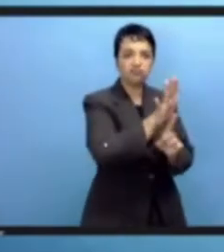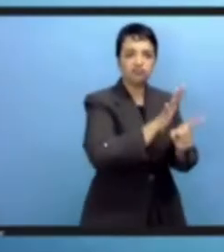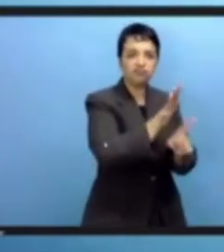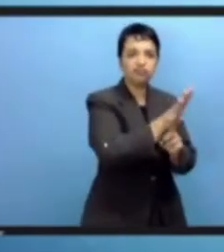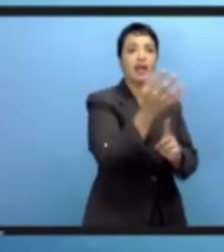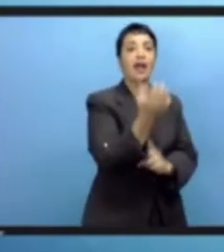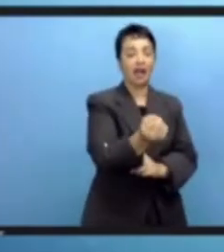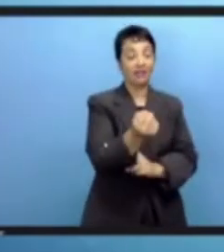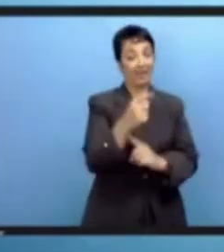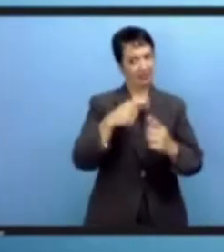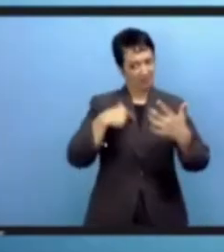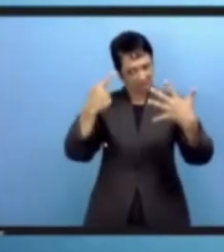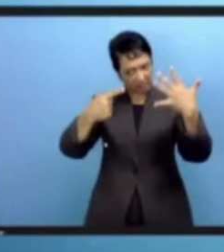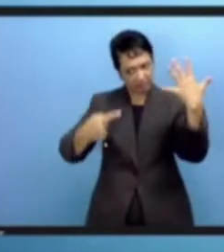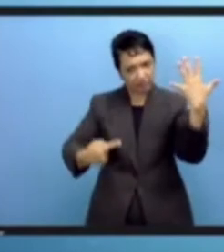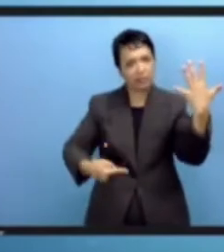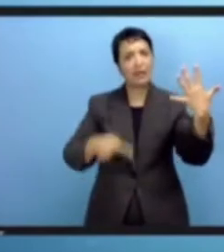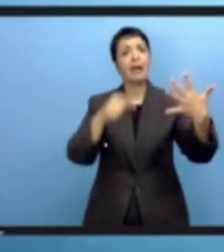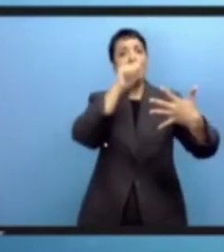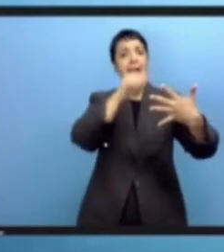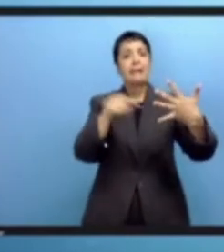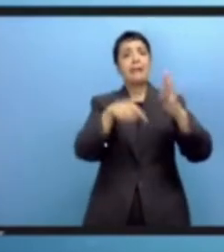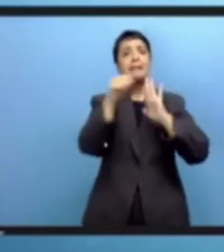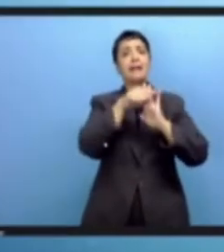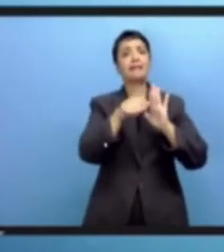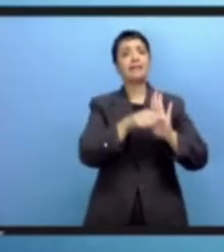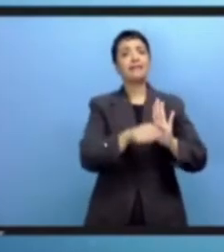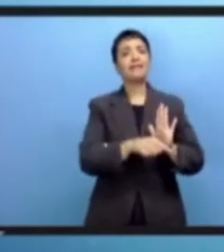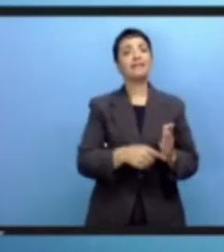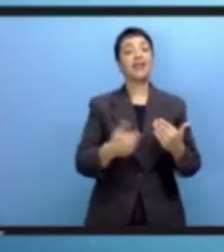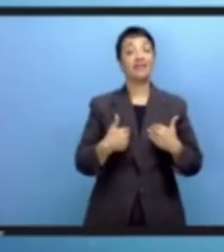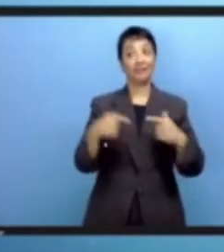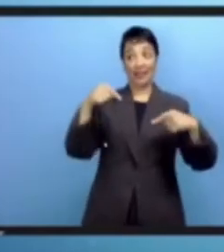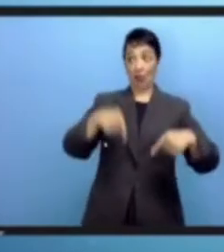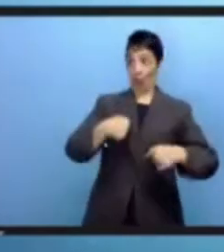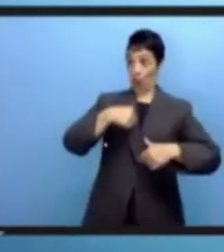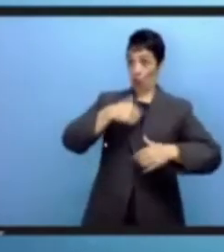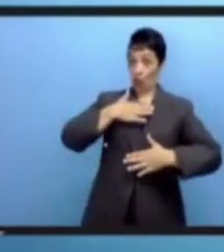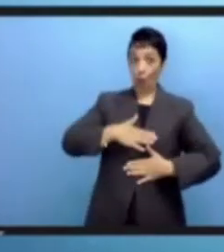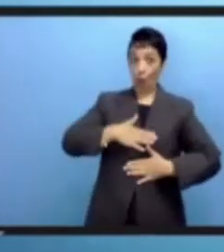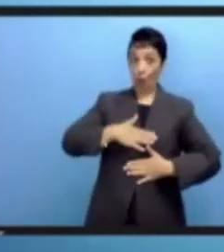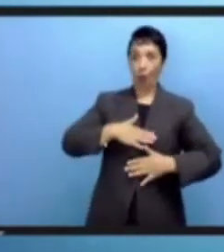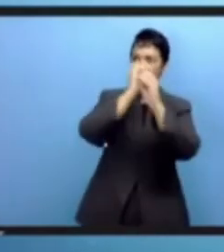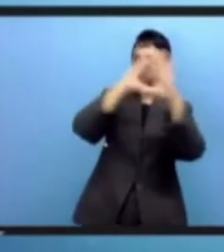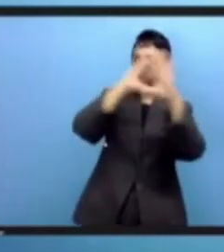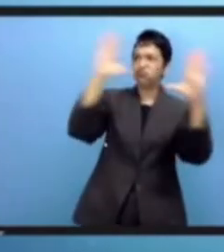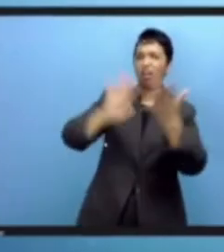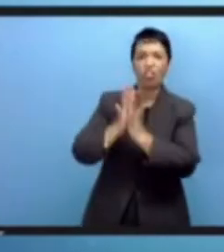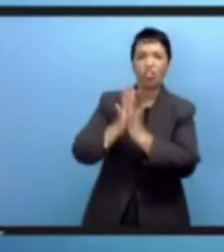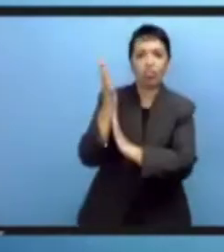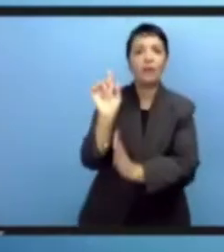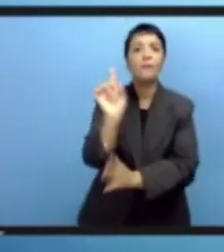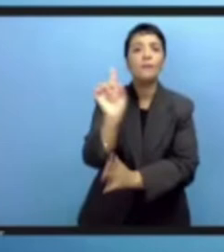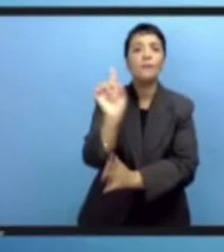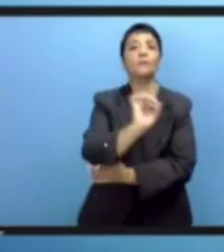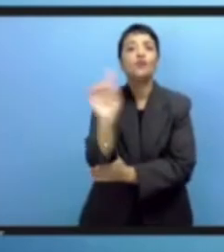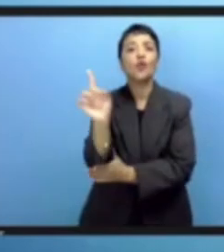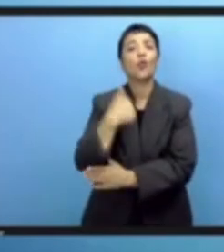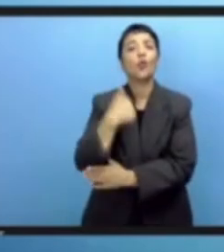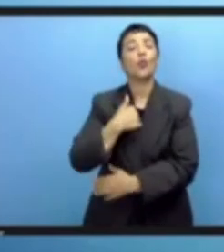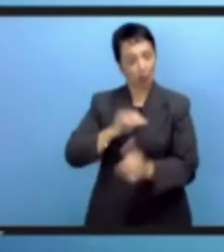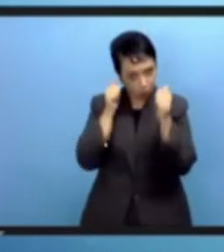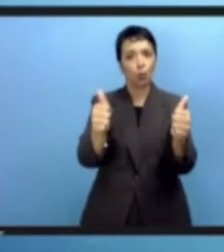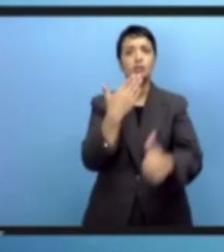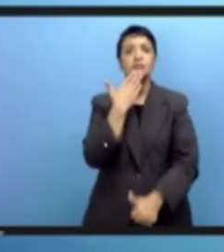هناك تحرش للمهنيين وما غير ذلك إلى آخر القائمة ولكن في هذا الحال هذا ليس شبكة الإنترنت